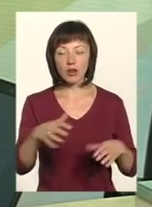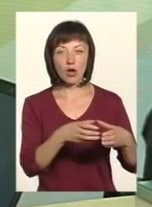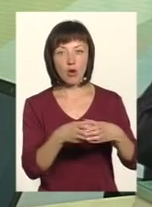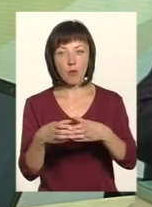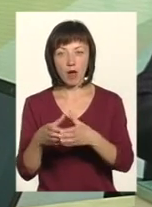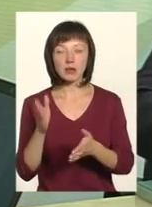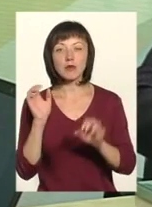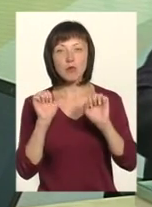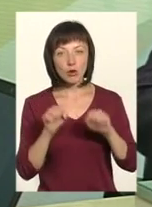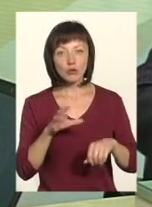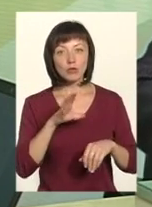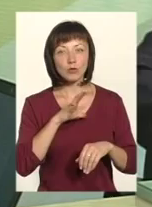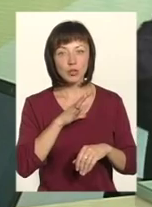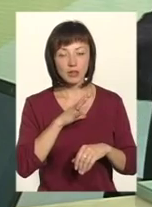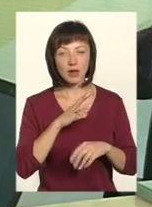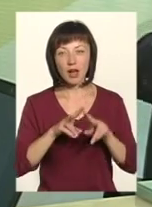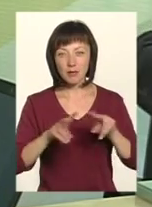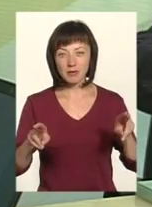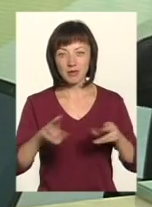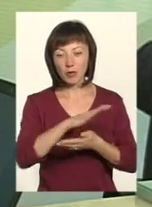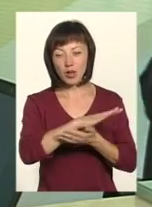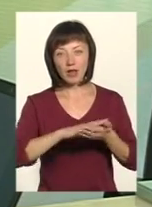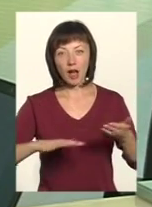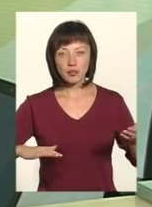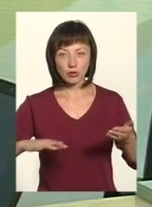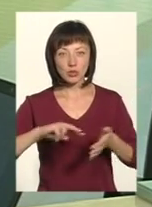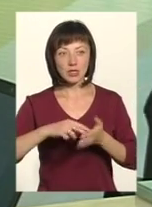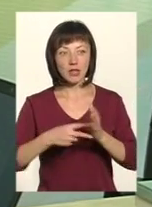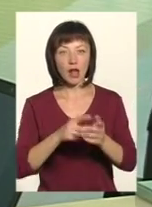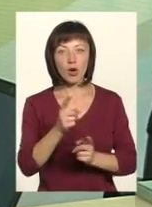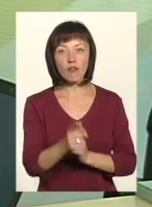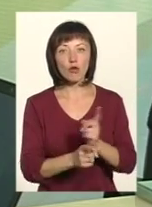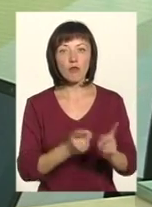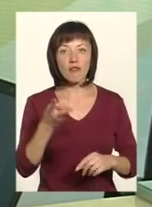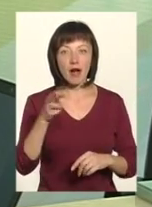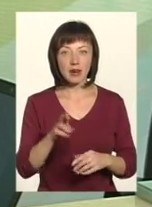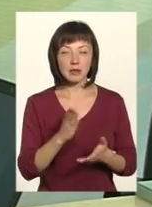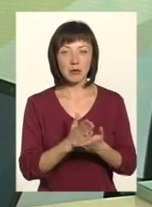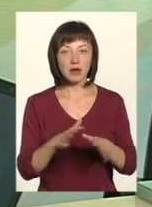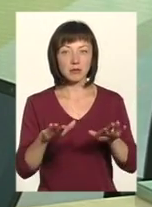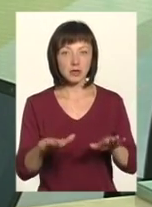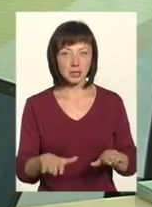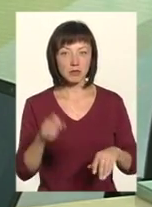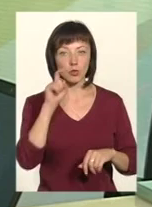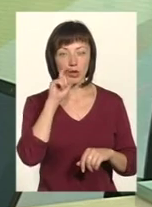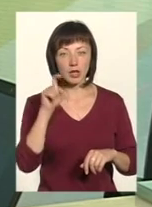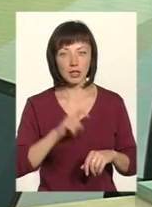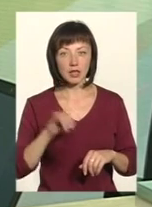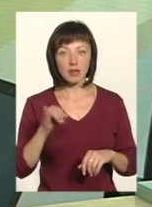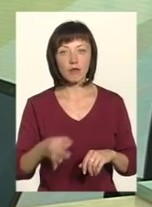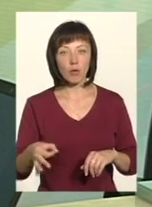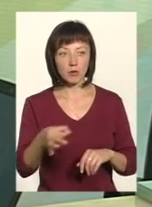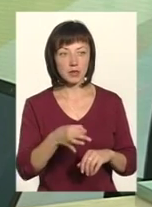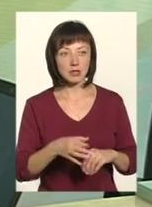зіграти і дати відповідний посил на подальшу стратегію реформування, яке має місце і в Україні, і, зокрема, в